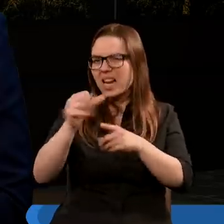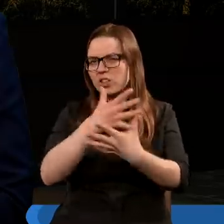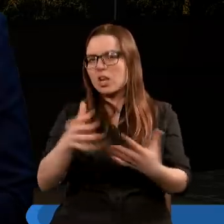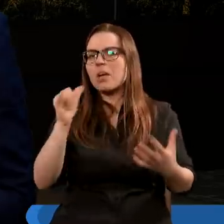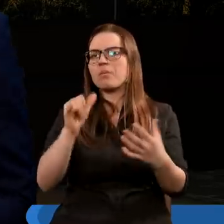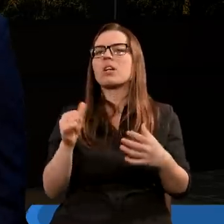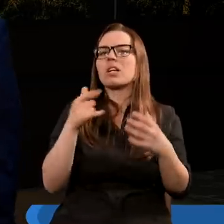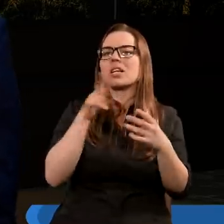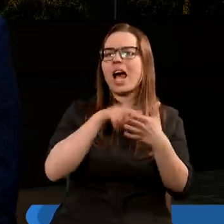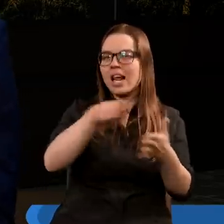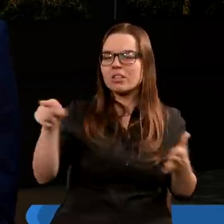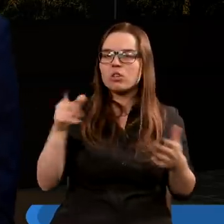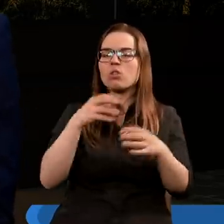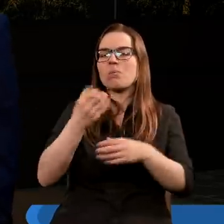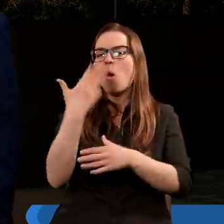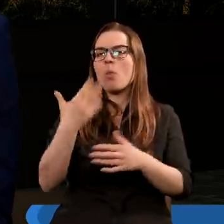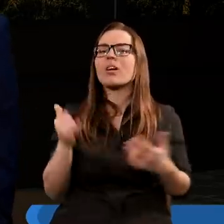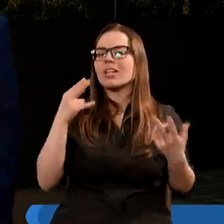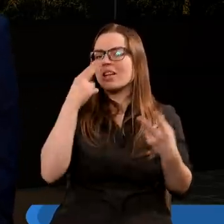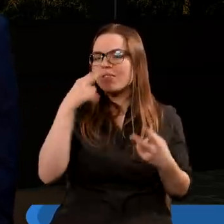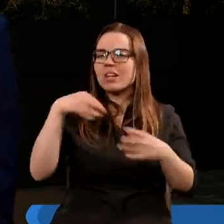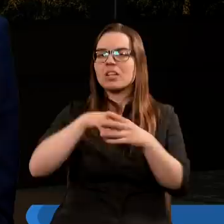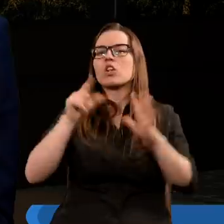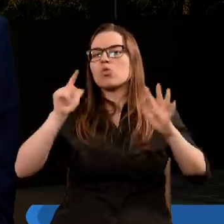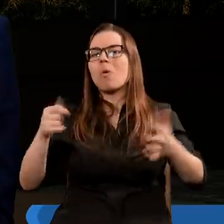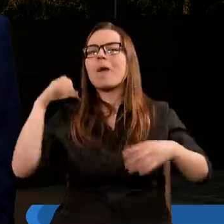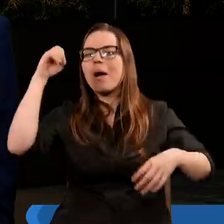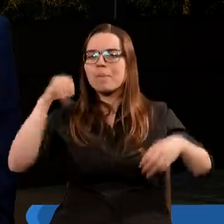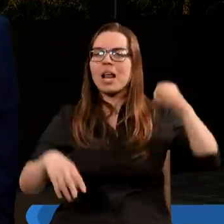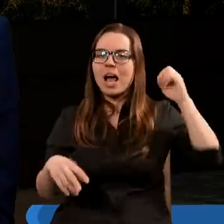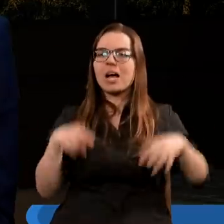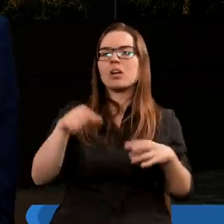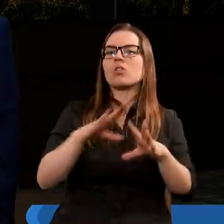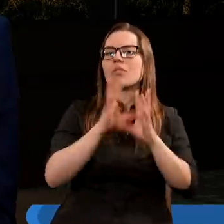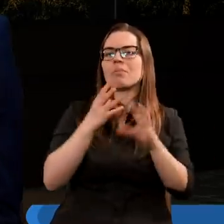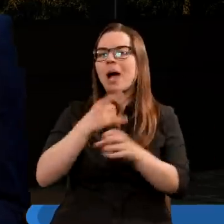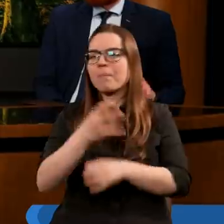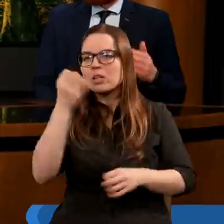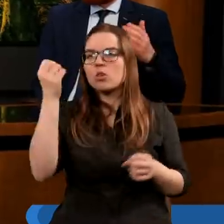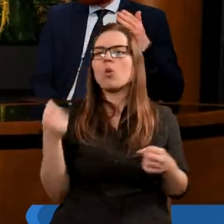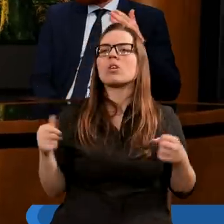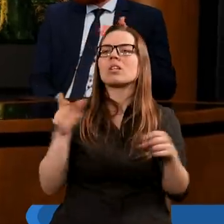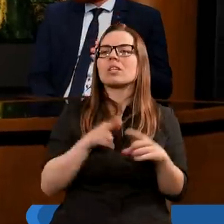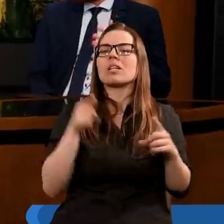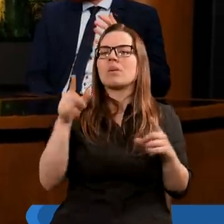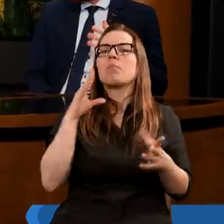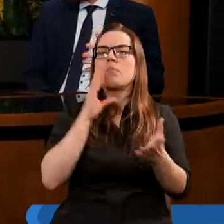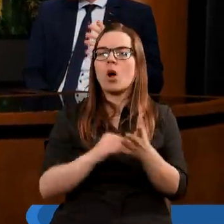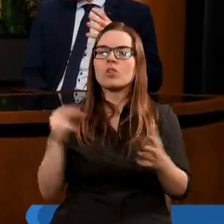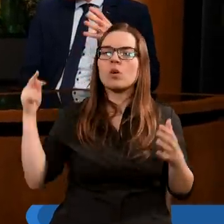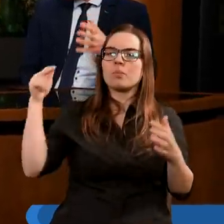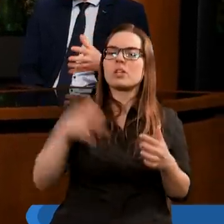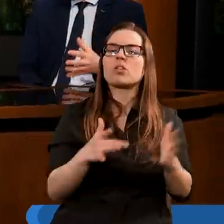ziemia i dzieła ludzkie na niej spłoną. Czyli widzimy, że siódma plaga, to co czeka Babilon, to jest powtórne